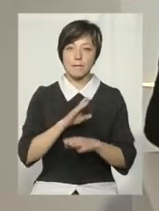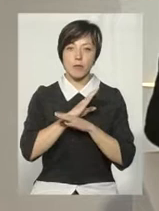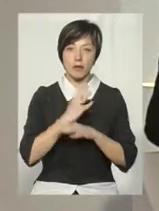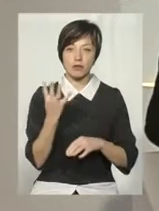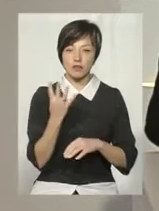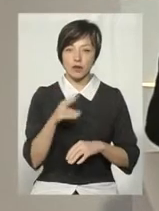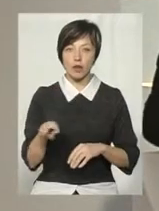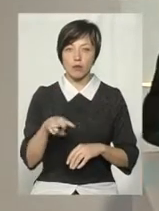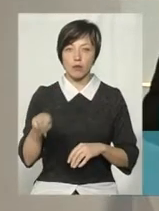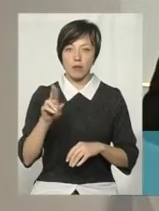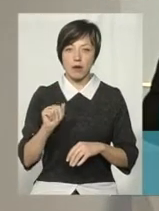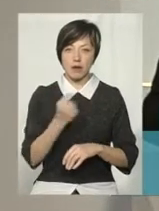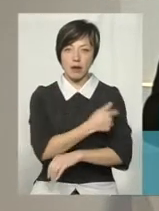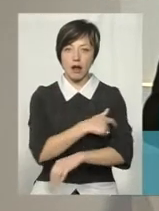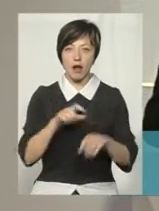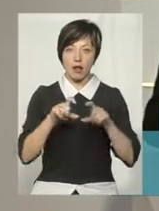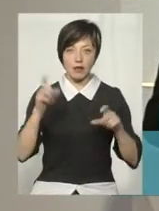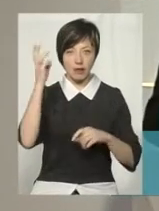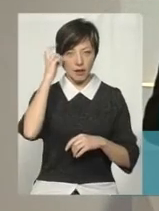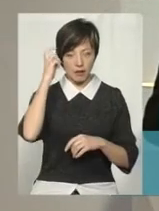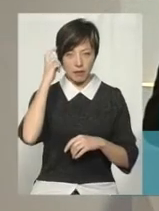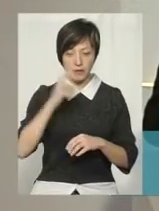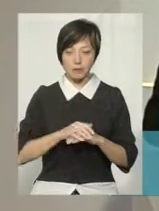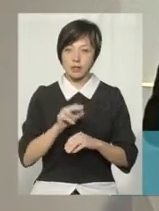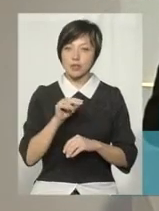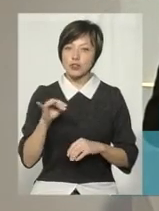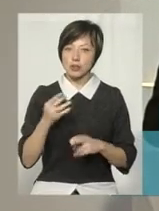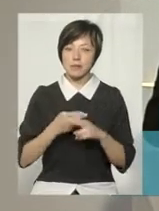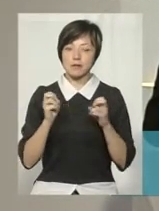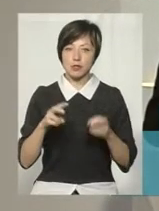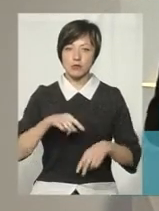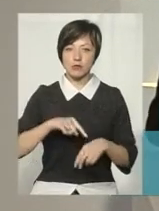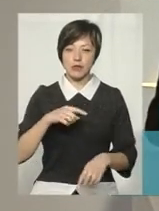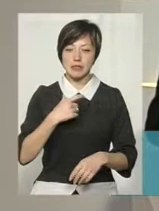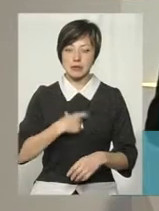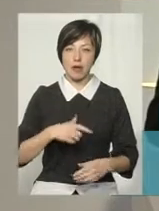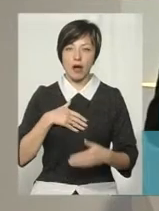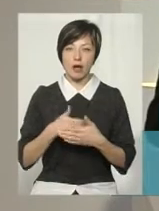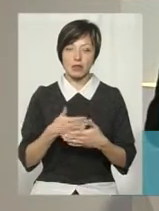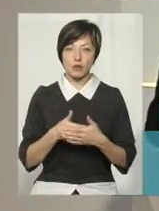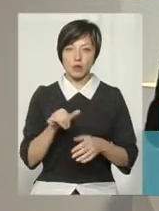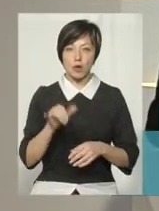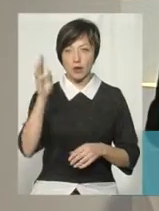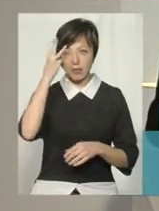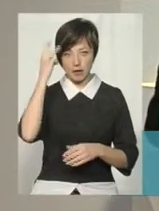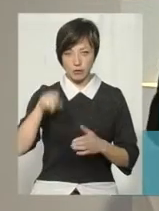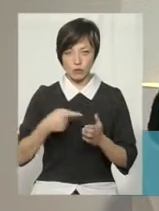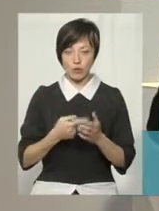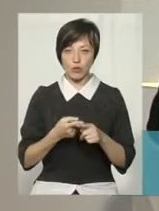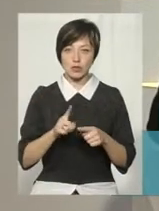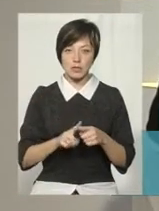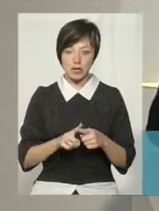4 листопада в одній з лікарень Києва. Чи безпечно почувають себе громадські активісти у Хмельницькому? Про це